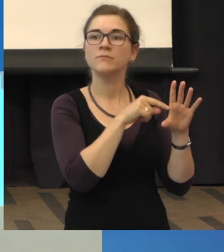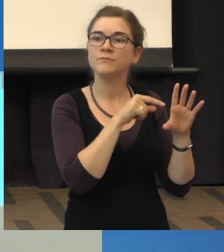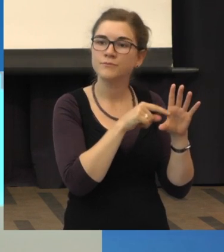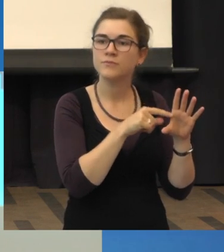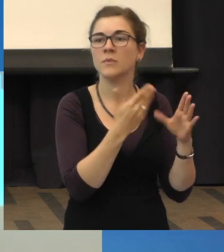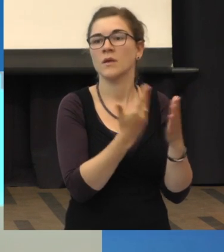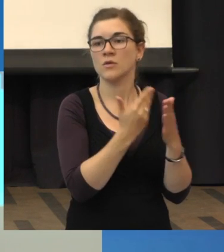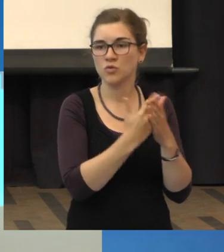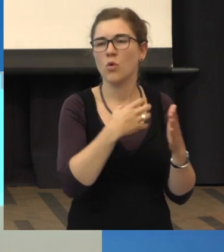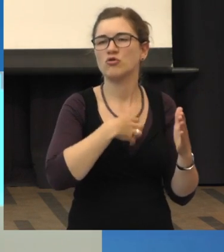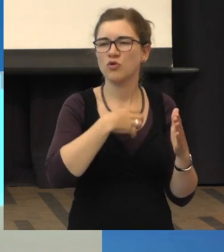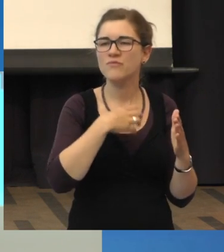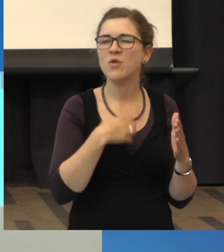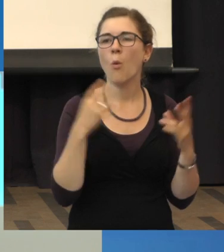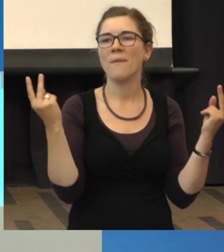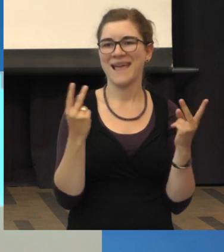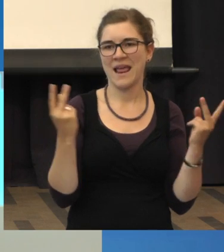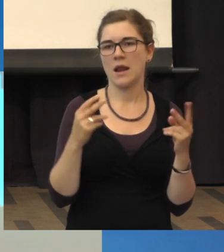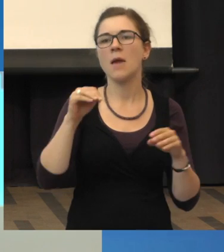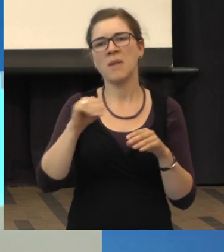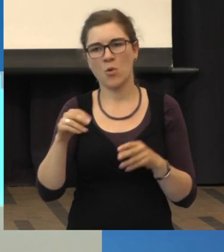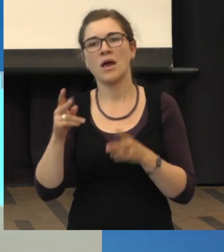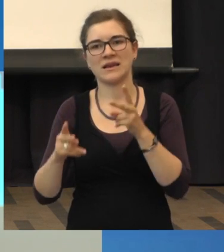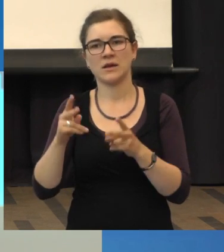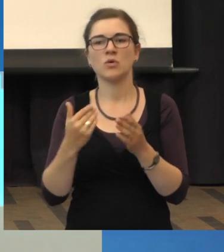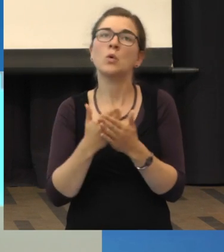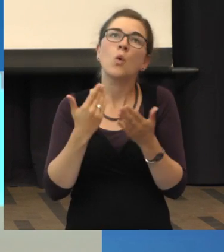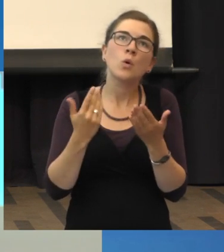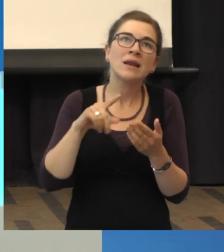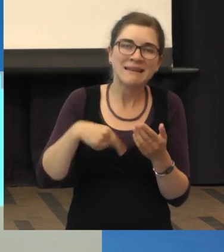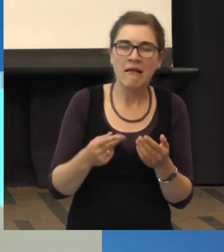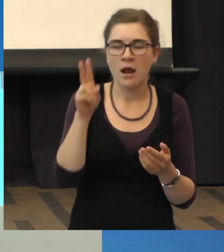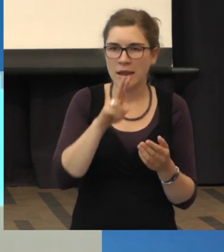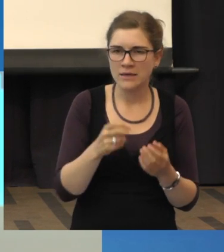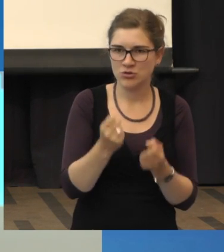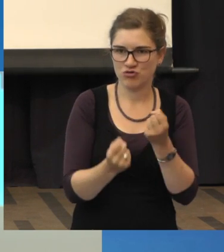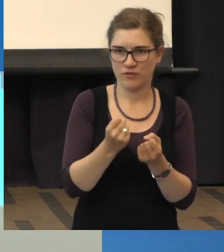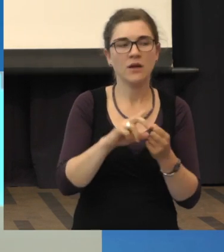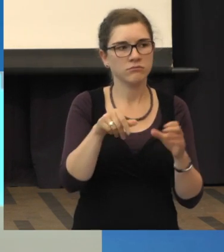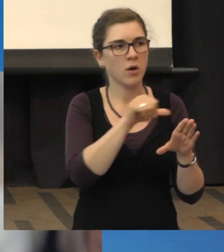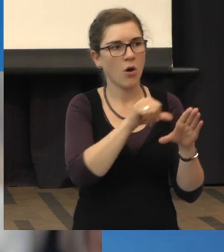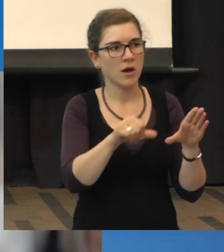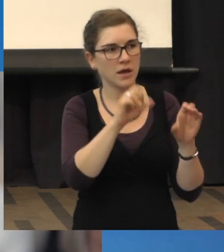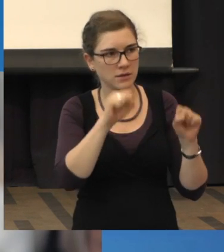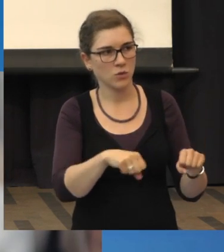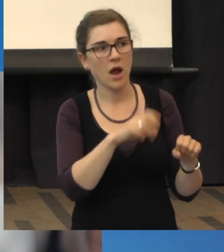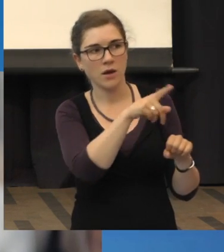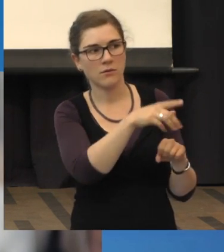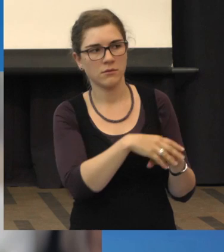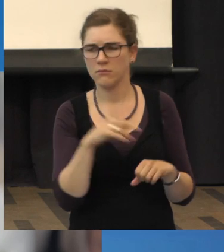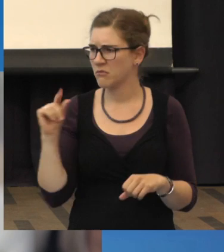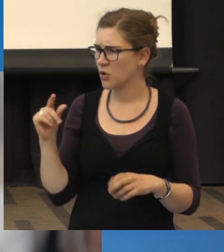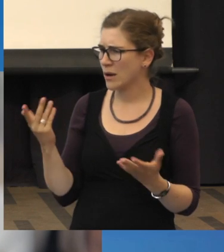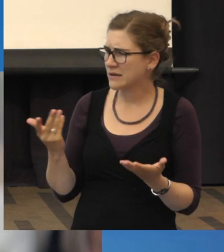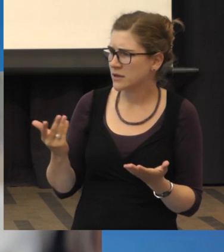bezüglich des Sehvermögens, wie bei der Makuladegeneration, man hat da so Probleme mit dem Lesen, dann kann man das operieren. Das heißt, was